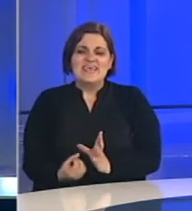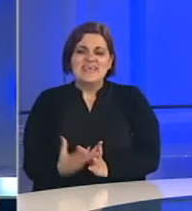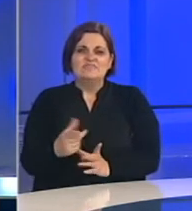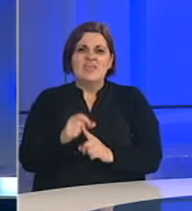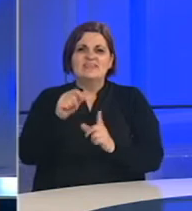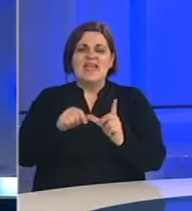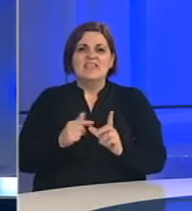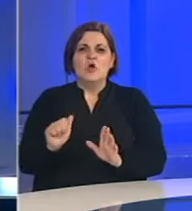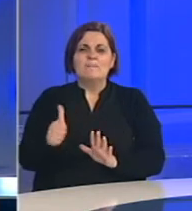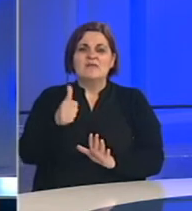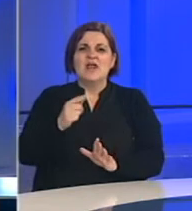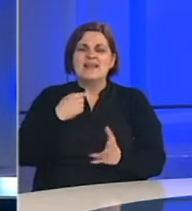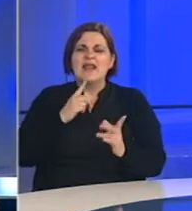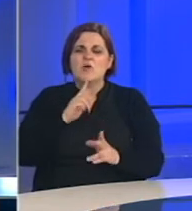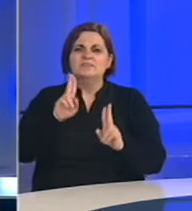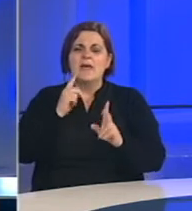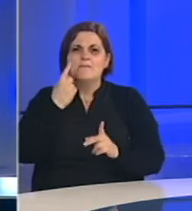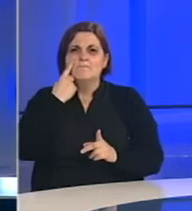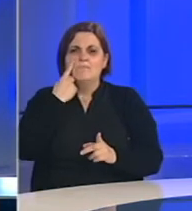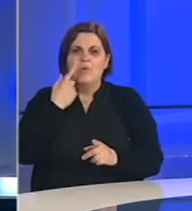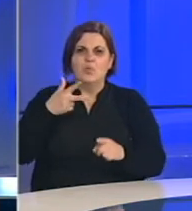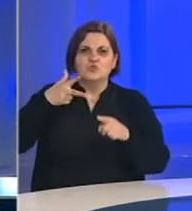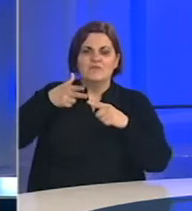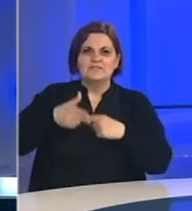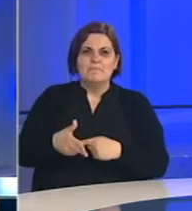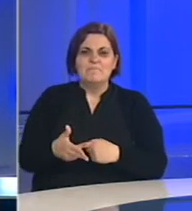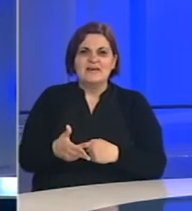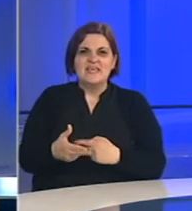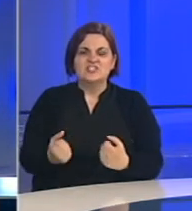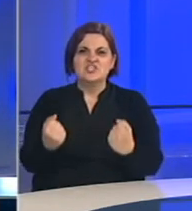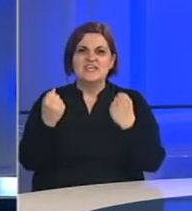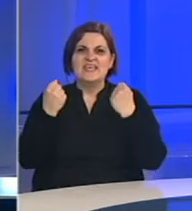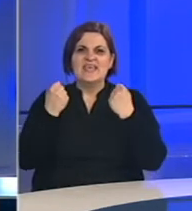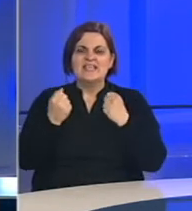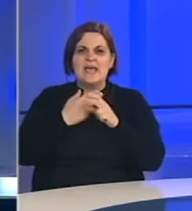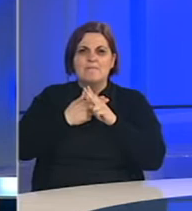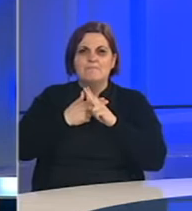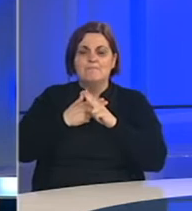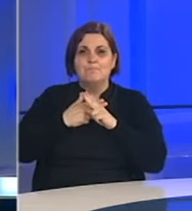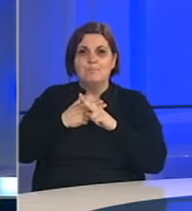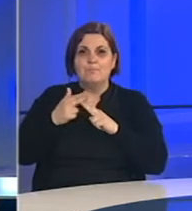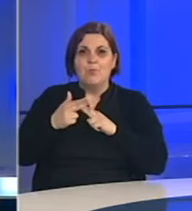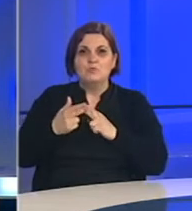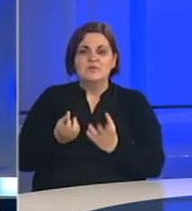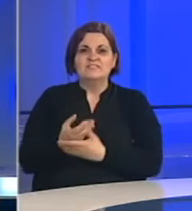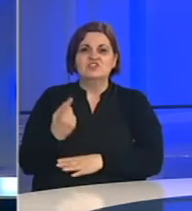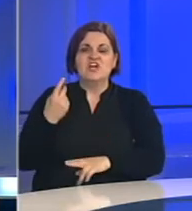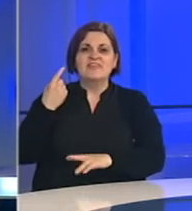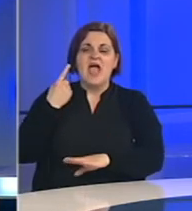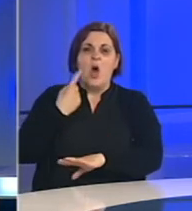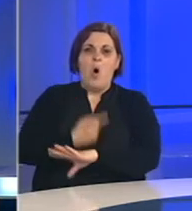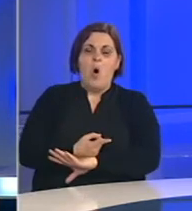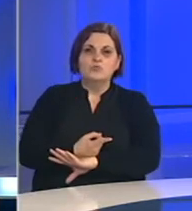kojem zapravo se pokušavaju spriječiti jače i potpunije iznošenje odluka